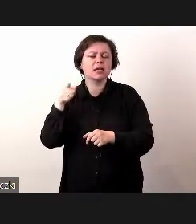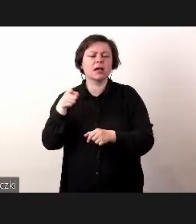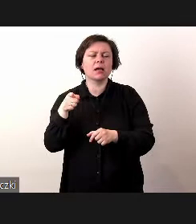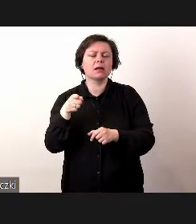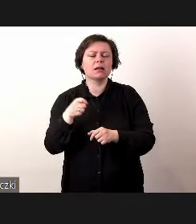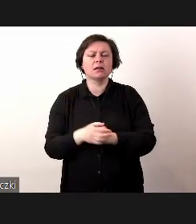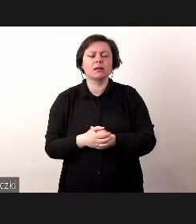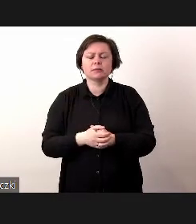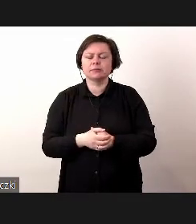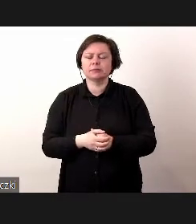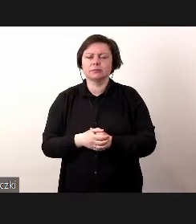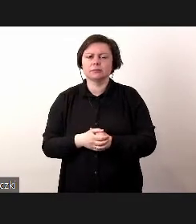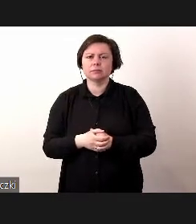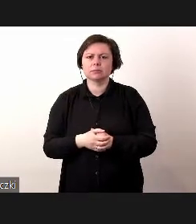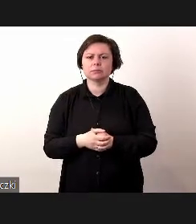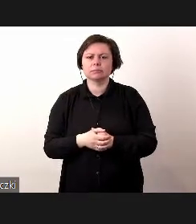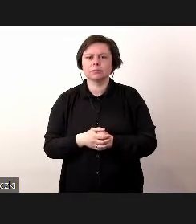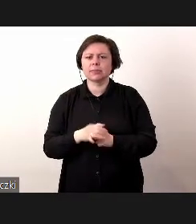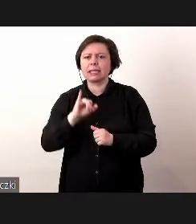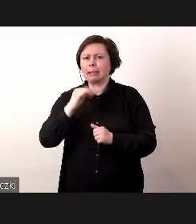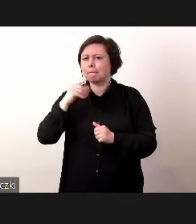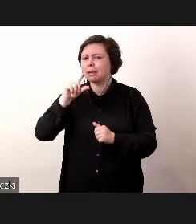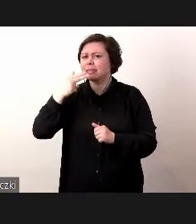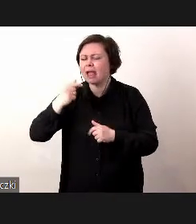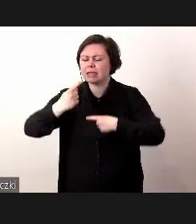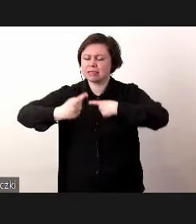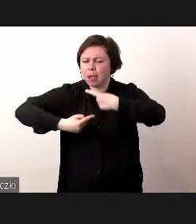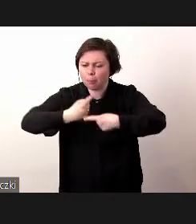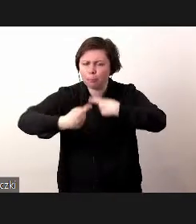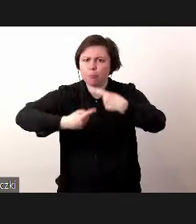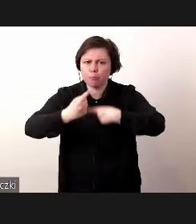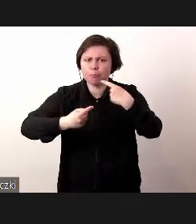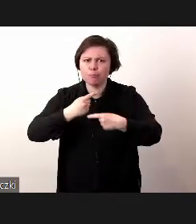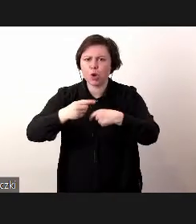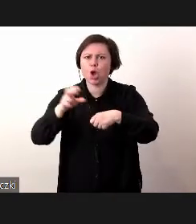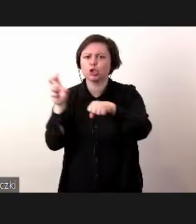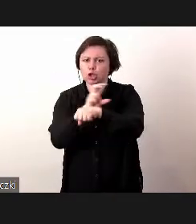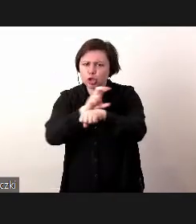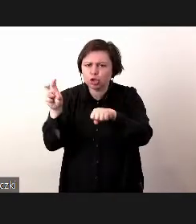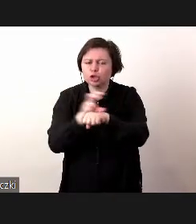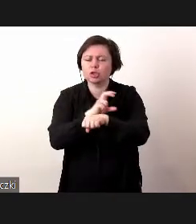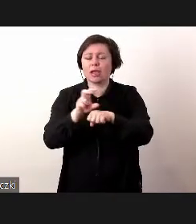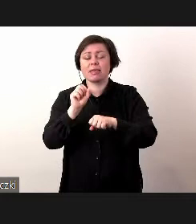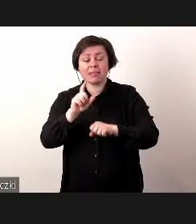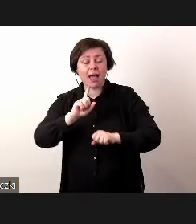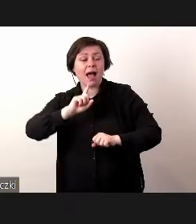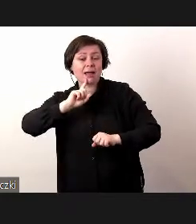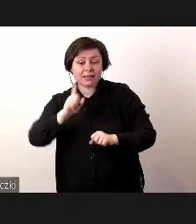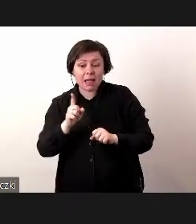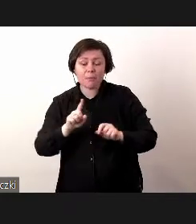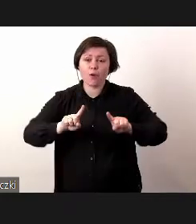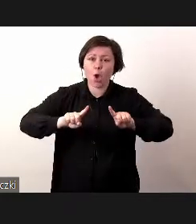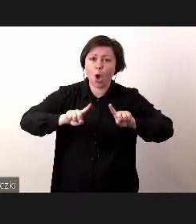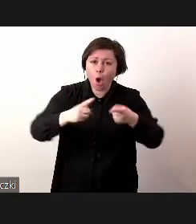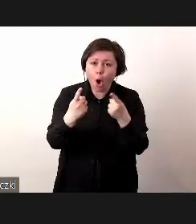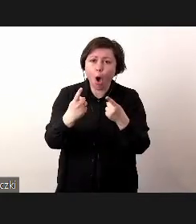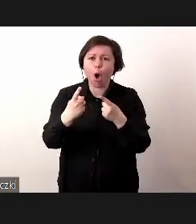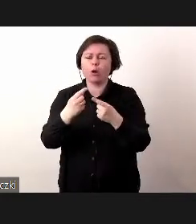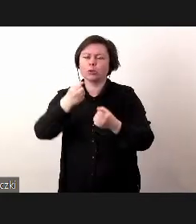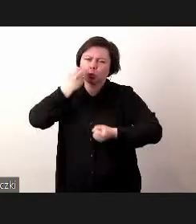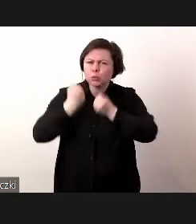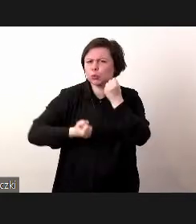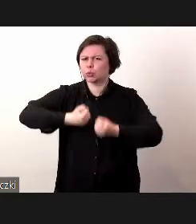implementacji procesów inżynieryjnych, tak naprawdę w organizacjach przy takich dość